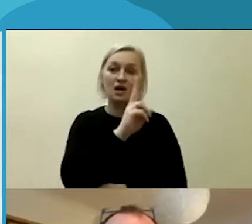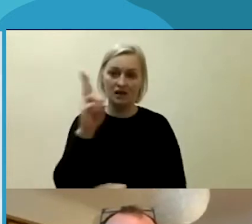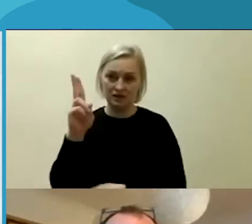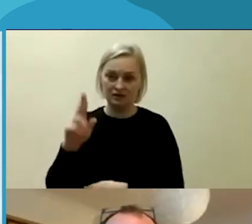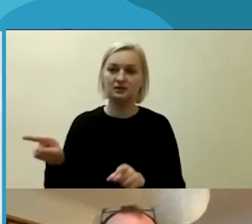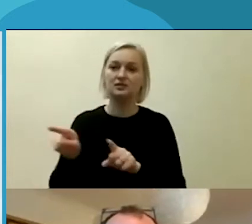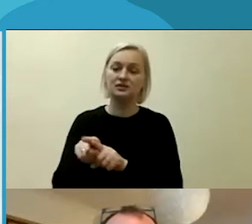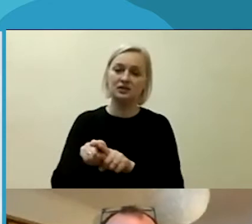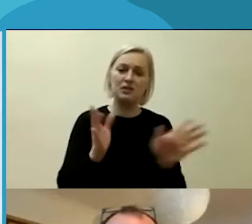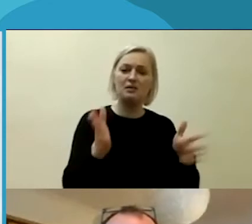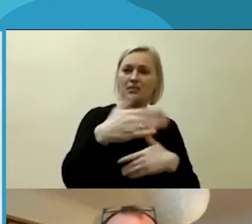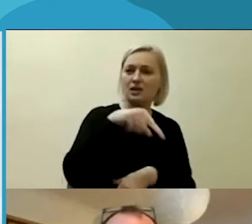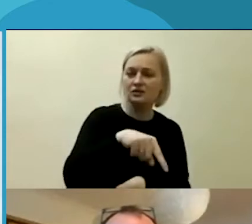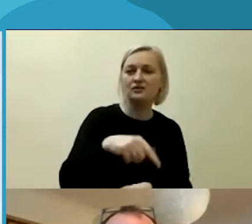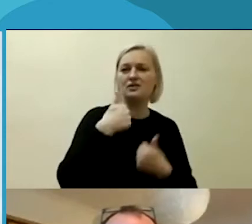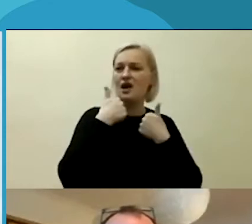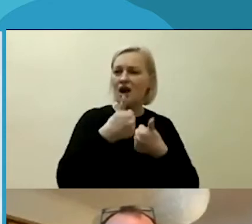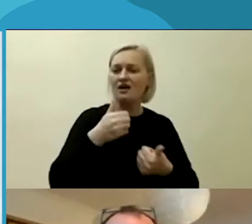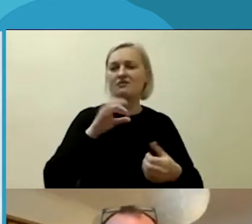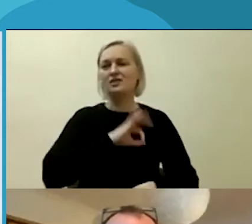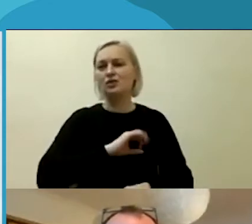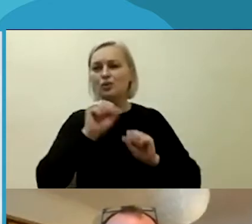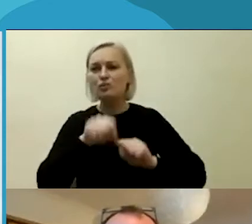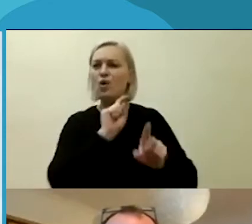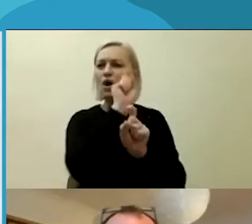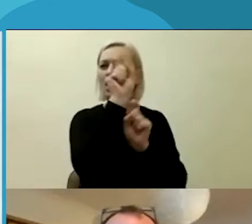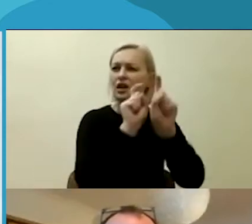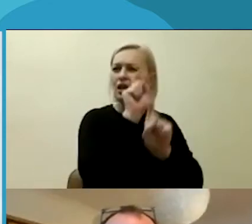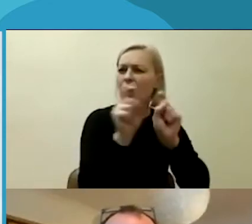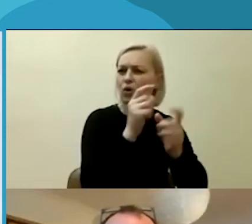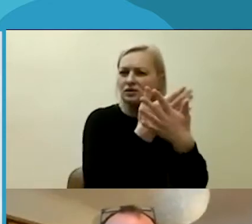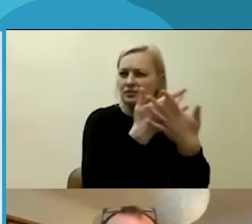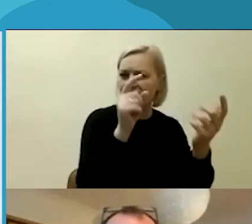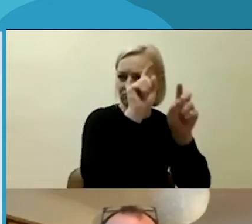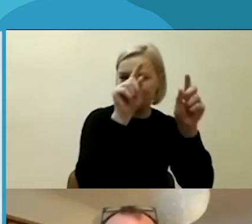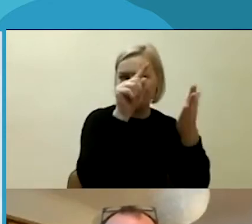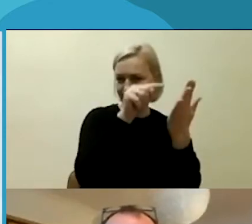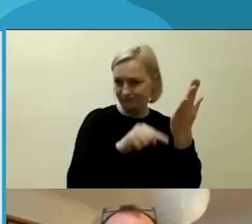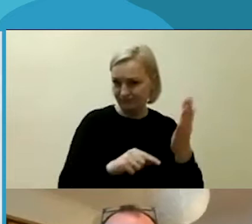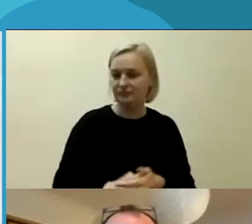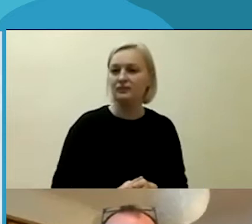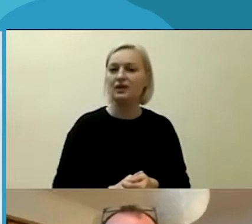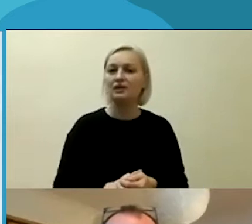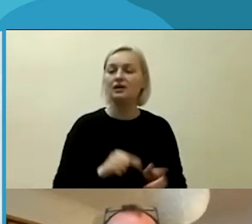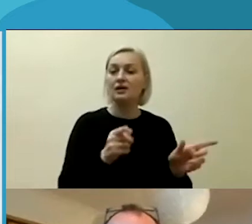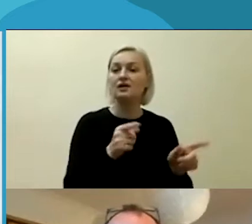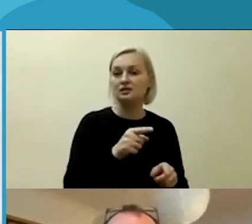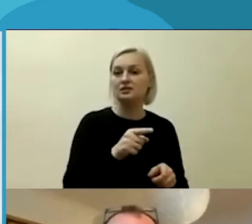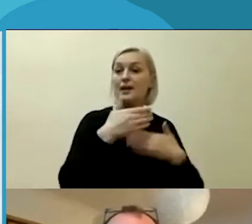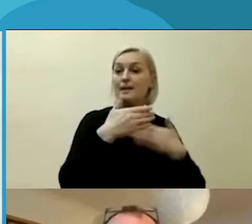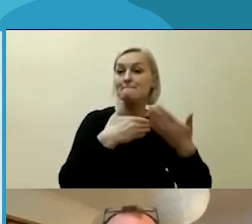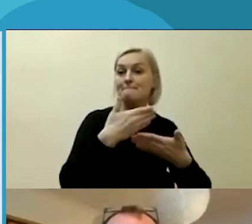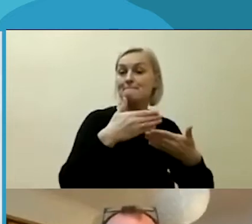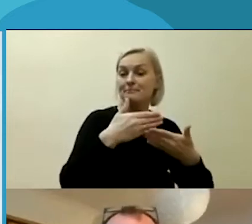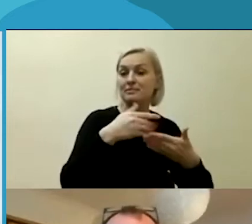patogi naudoti, yra įvairiausi klausimynai. Iš esmės, šiuo metu mes tą sistemą